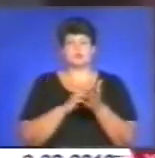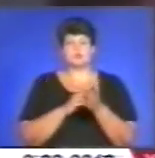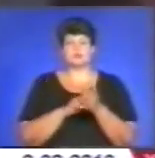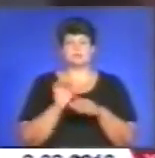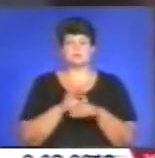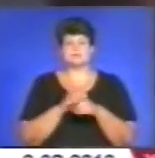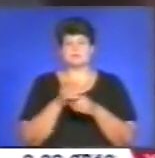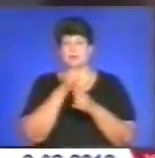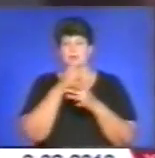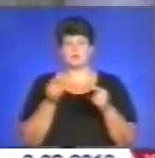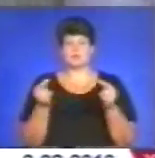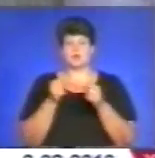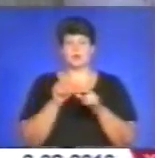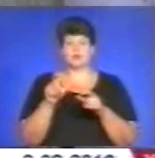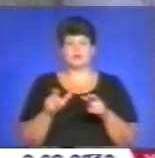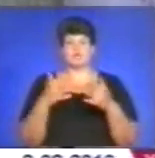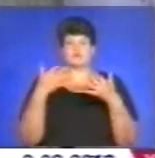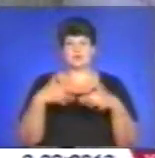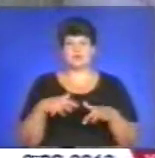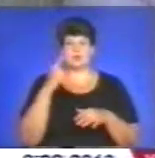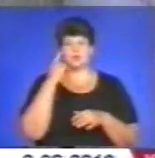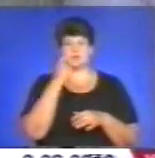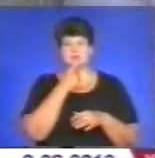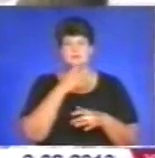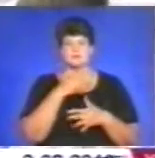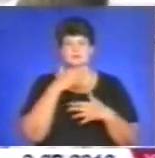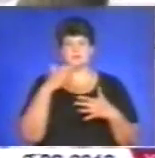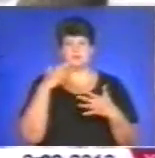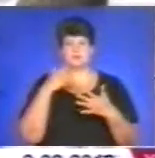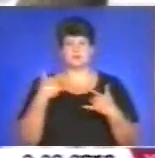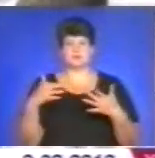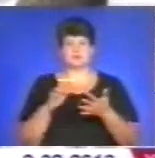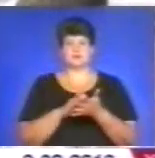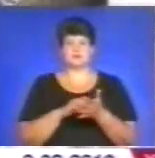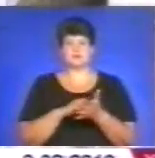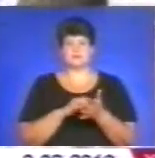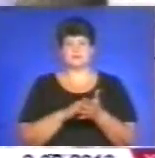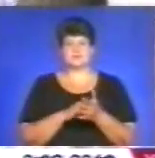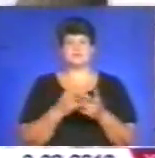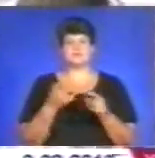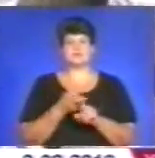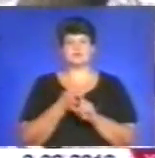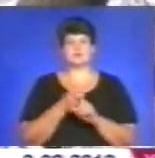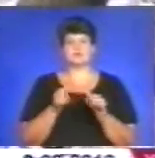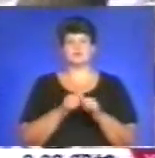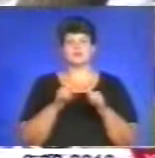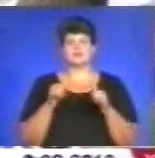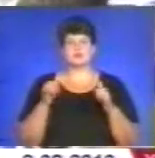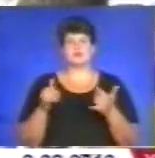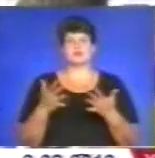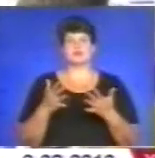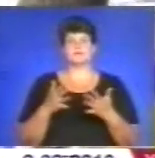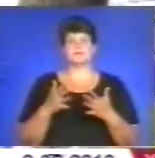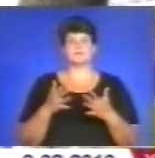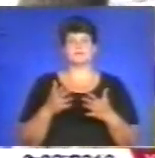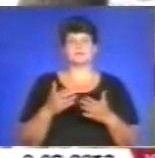але припущення є. Люди втрачають густроту зору через низку факторів. Все-таки в зв'язку з більшим інтенсивності нашого